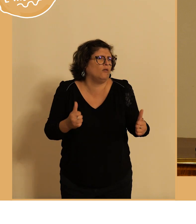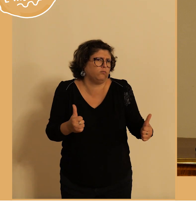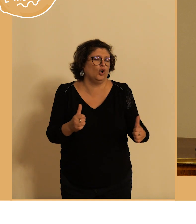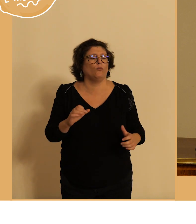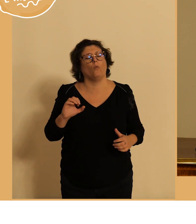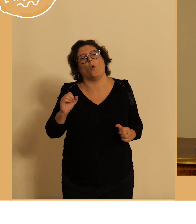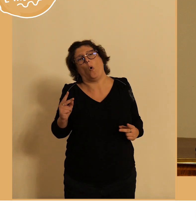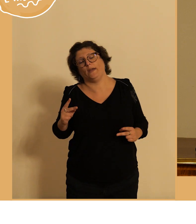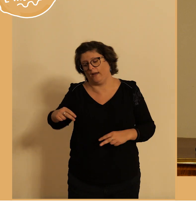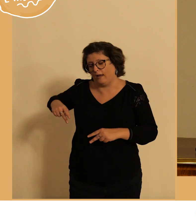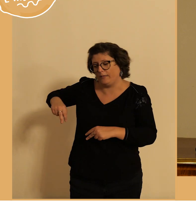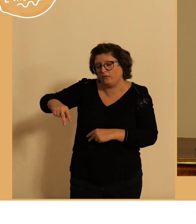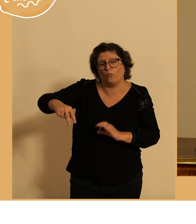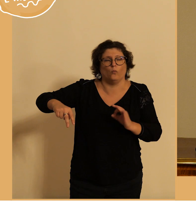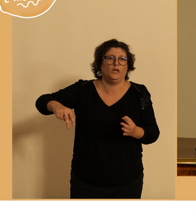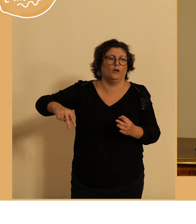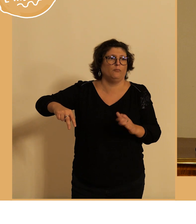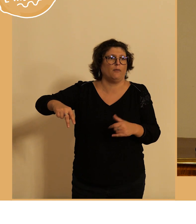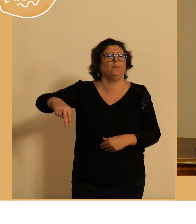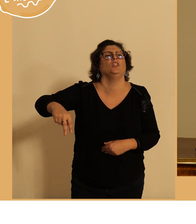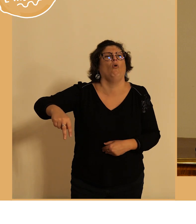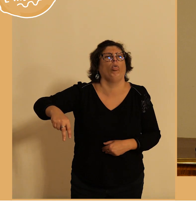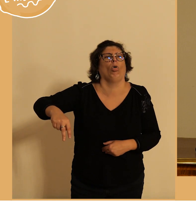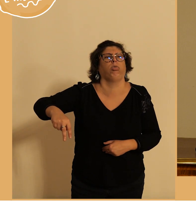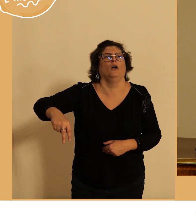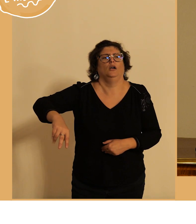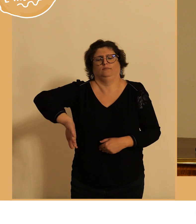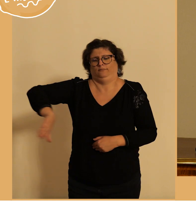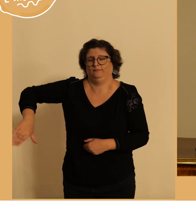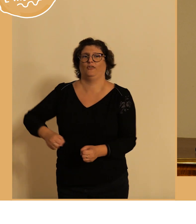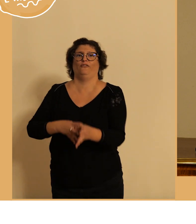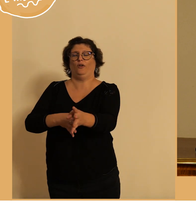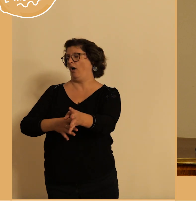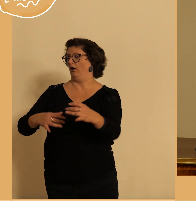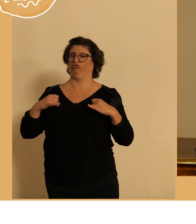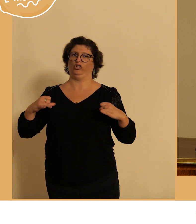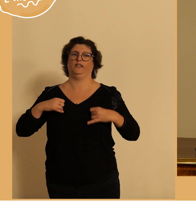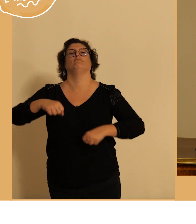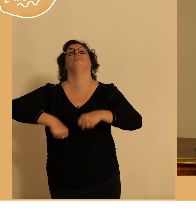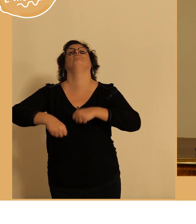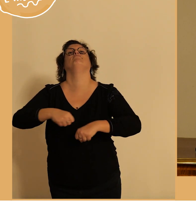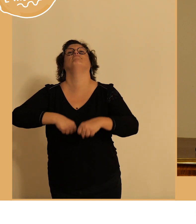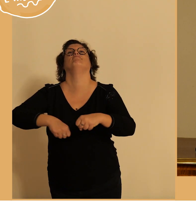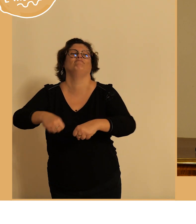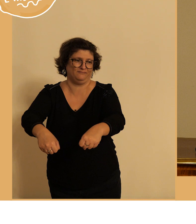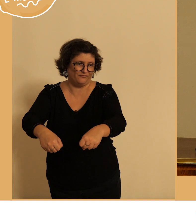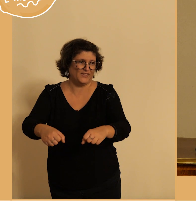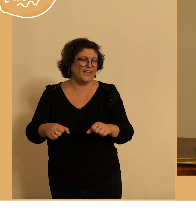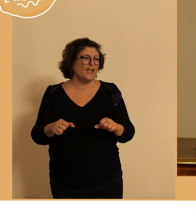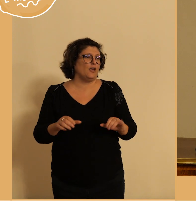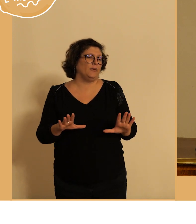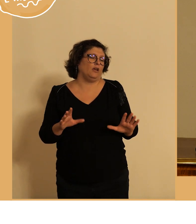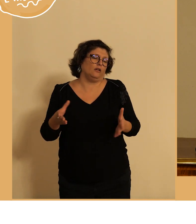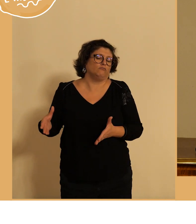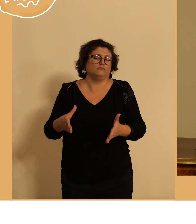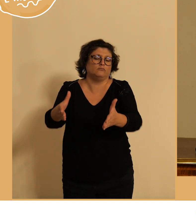bon au début en tout cas parce qu'après c'est difficile de marcher là-dessus longtemps voilà donc je voudrais simplement dire que